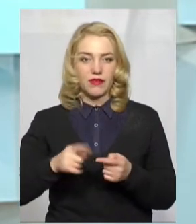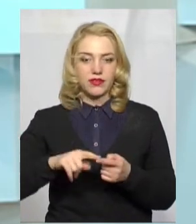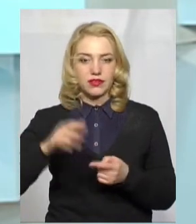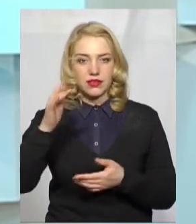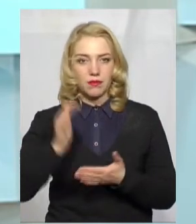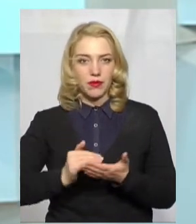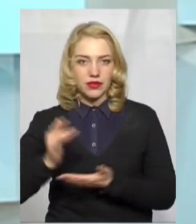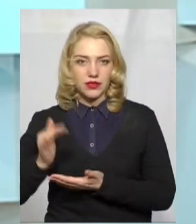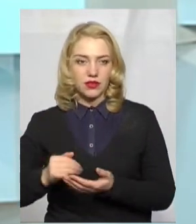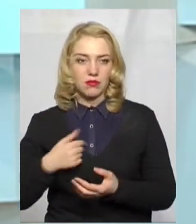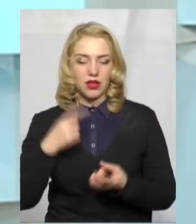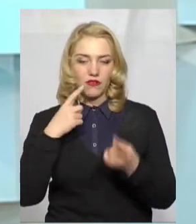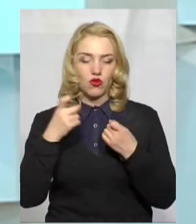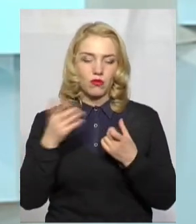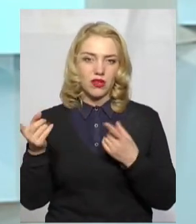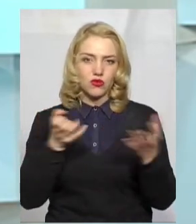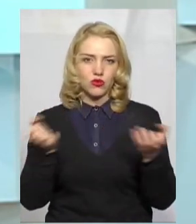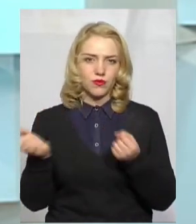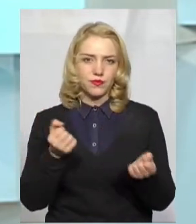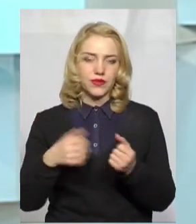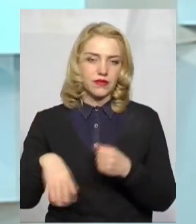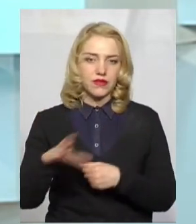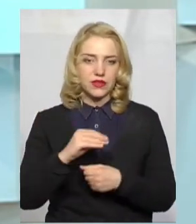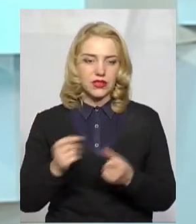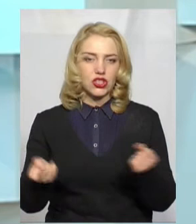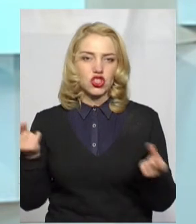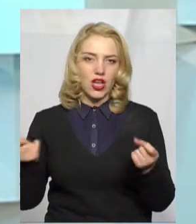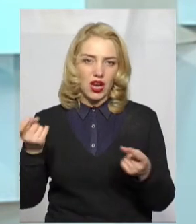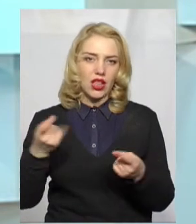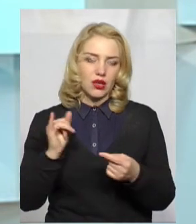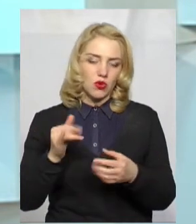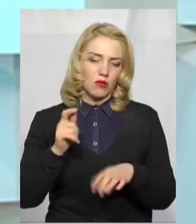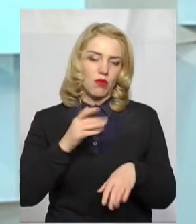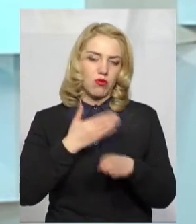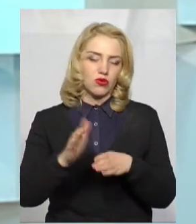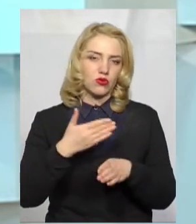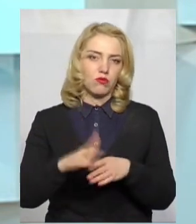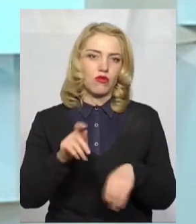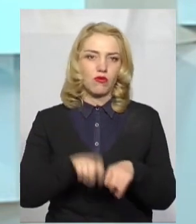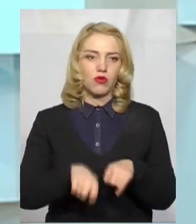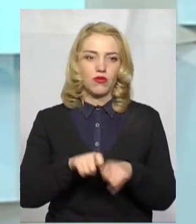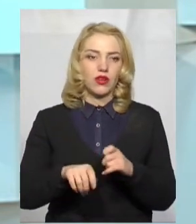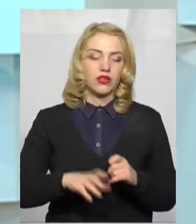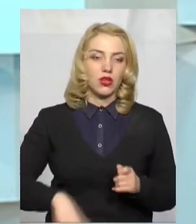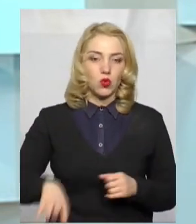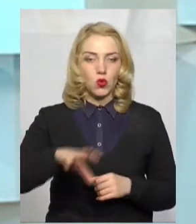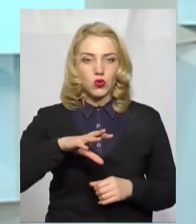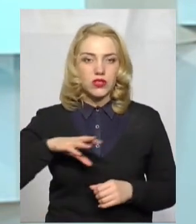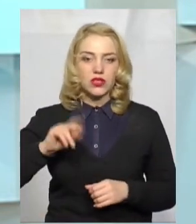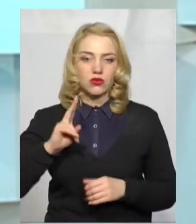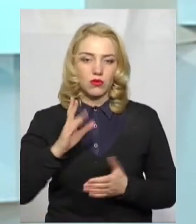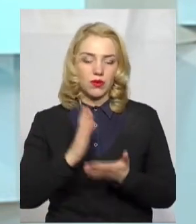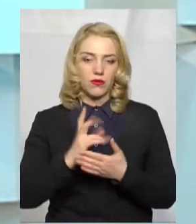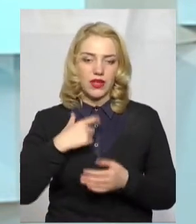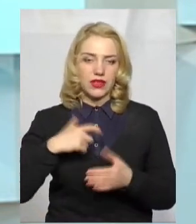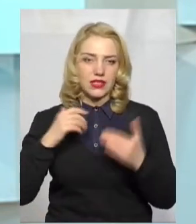Тобто ми збираємо інформацію з усіх джерел і, відповідно, поступово будемо перевіряти всіх, хто перебуває на